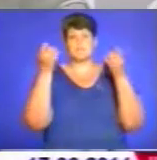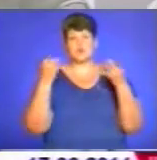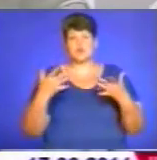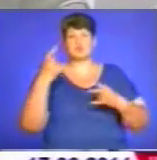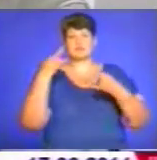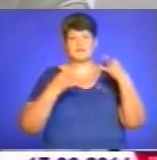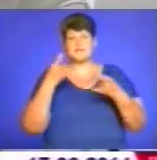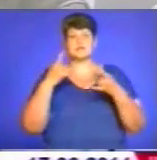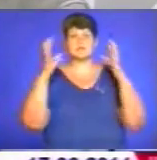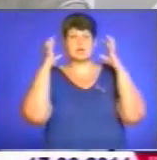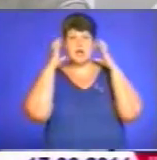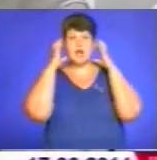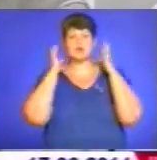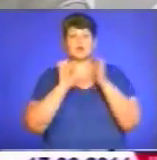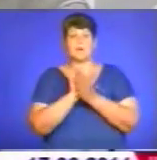преса.